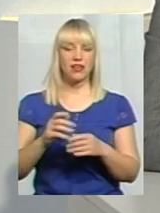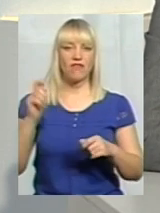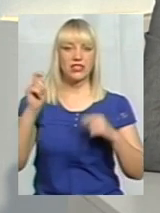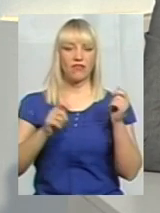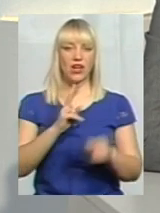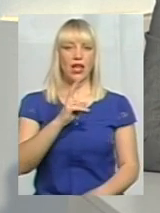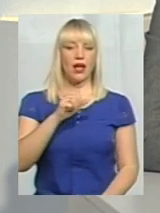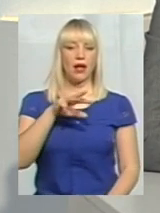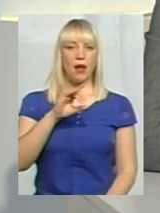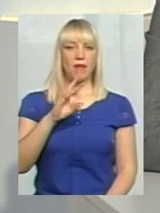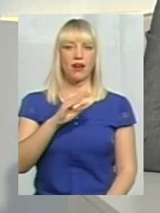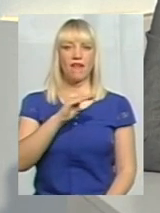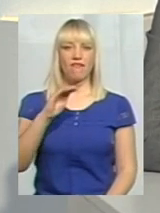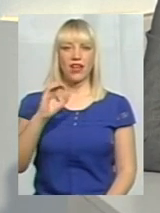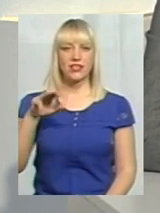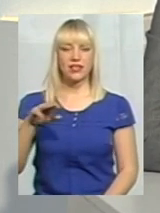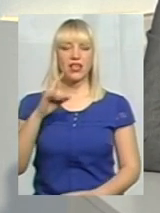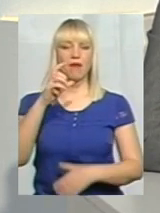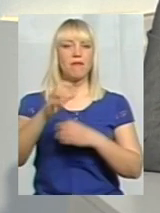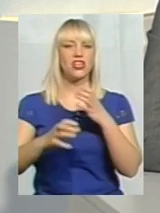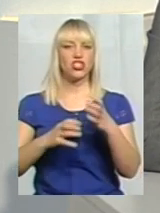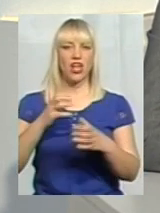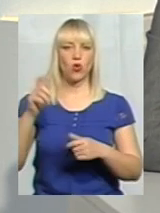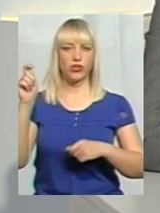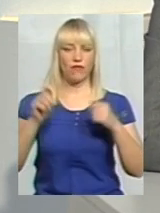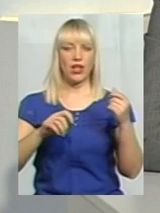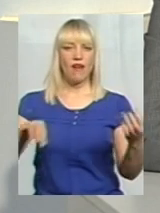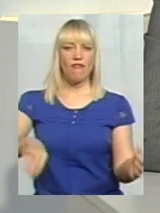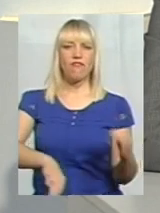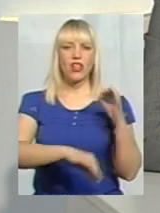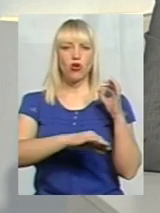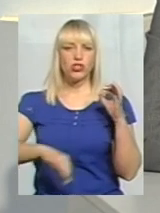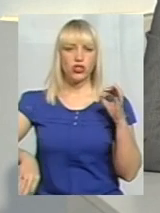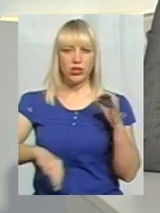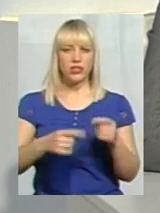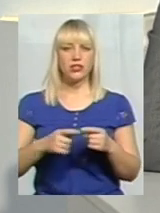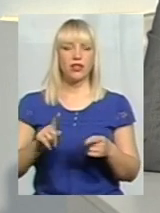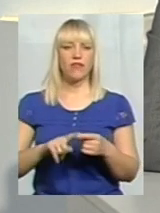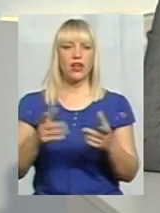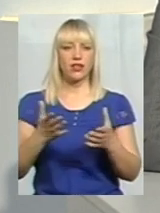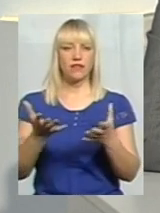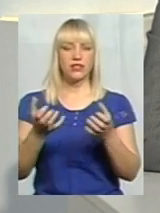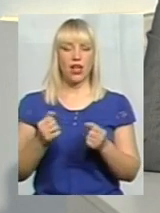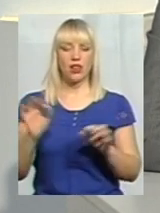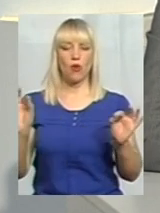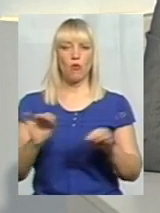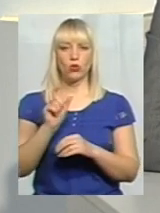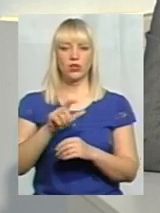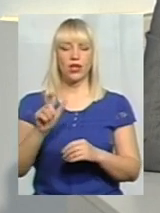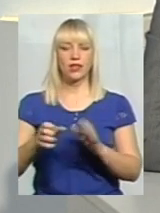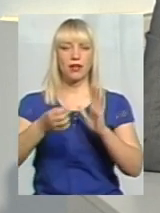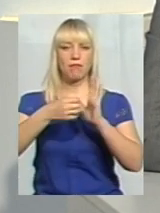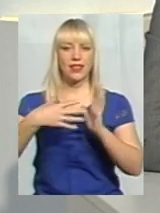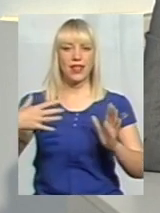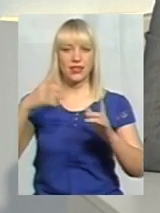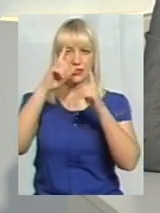міжнародний фестиваль вілончолістів про арт-2017, якому взяли музиканти із 15 країн світу. І це для